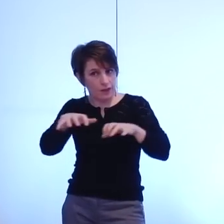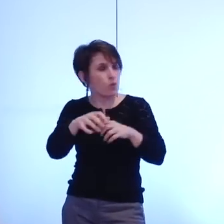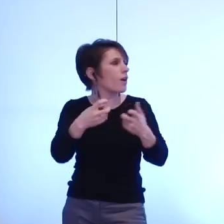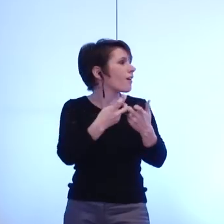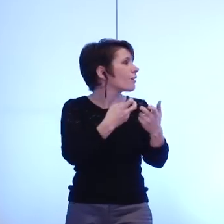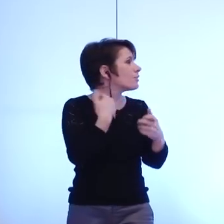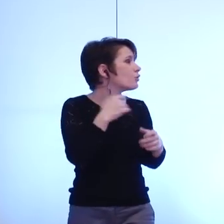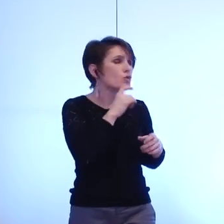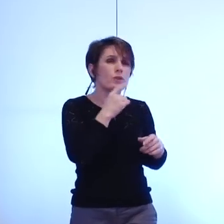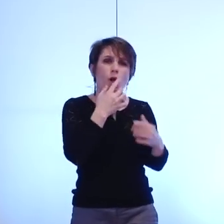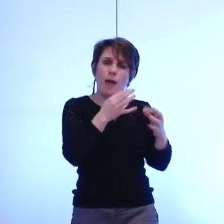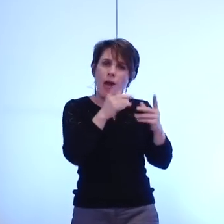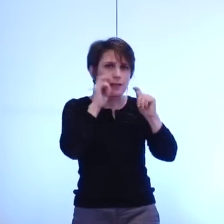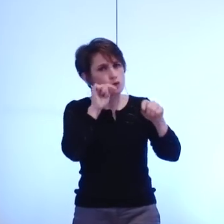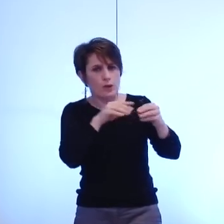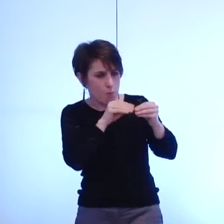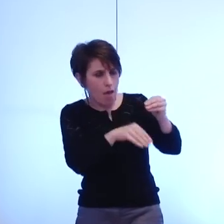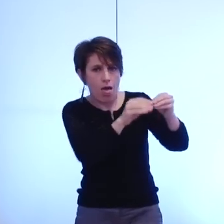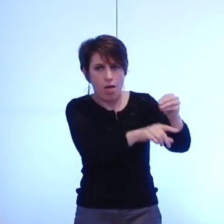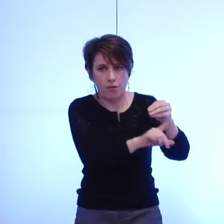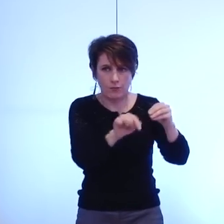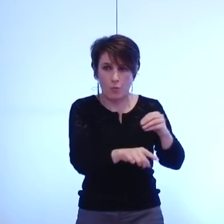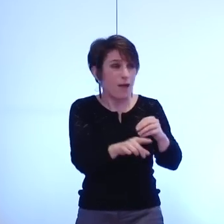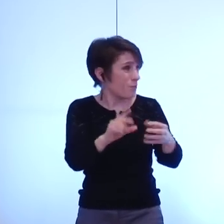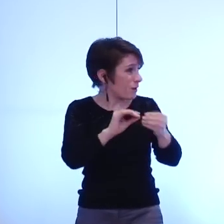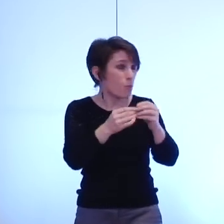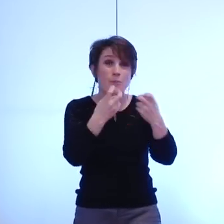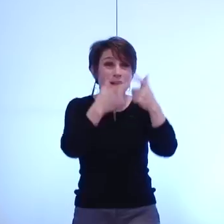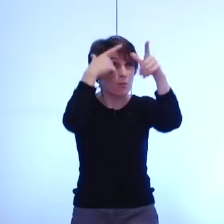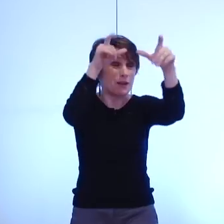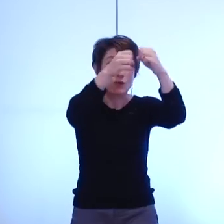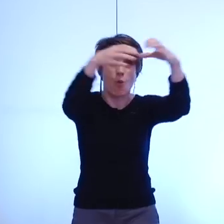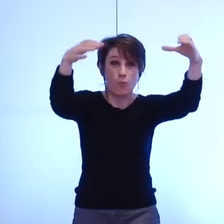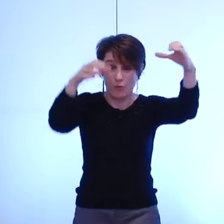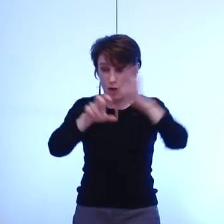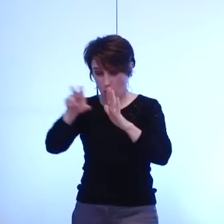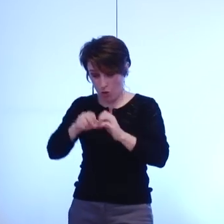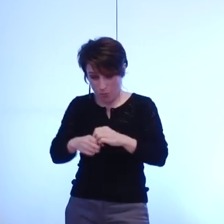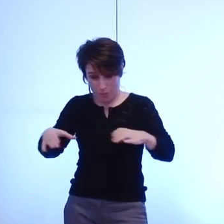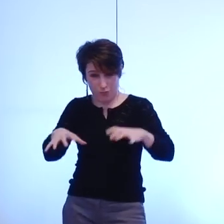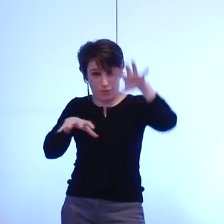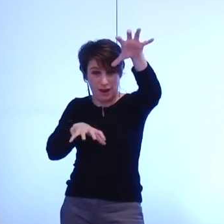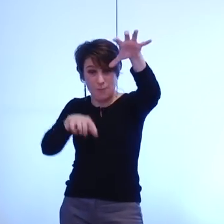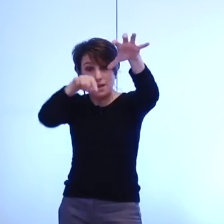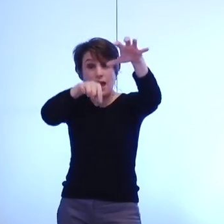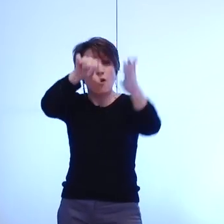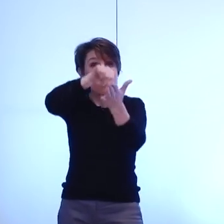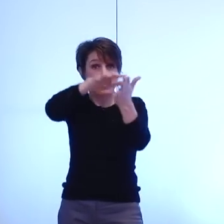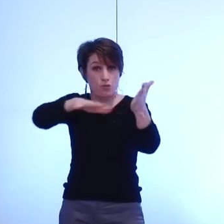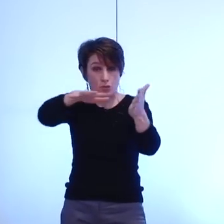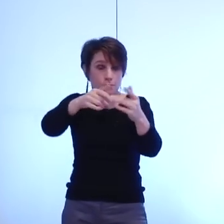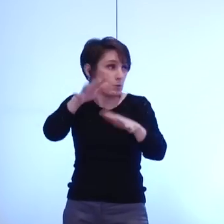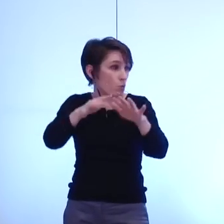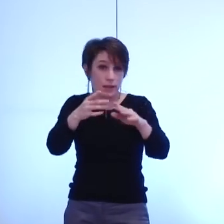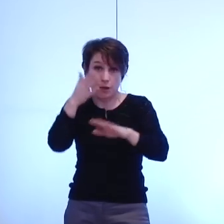dans la raquette qui ne sont concernés ni par la métropole lyonnaise ni par la métropole grenobloise et qui vont devoir travailler sans doute avec nous